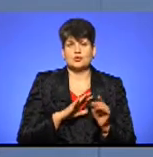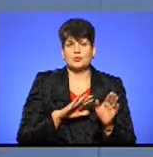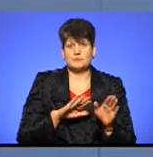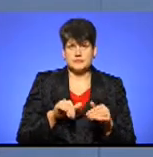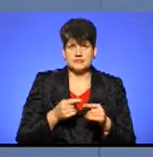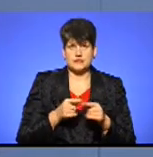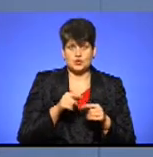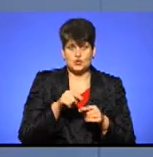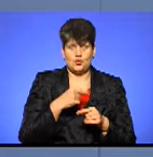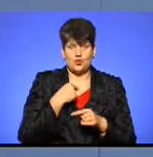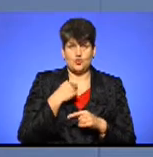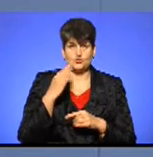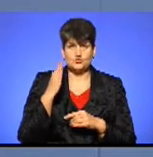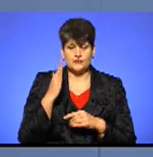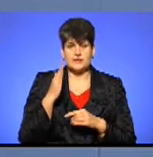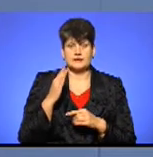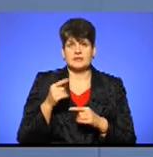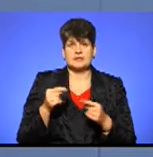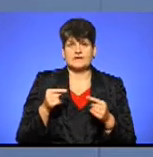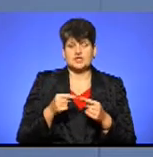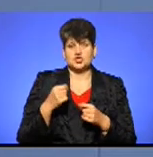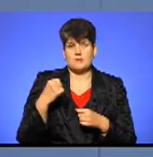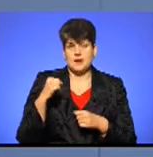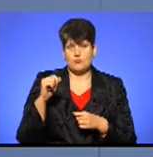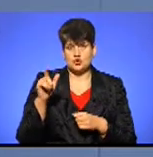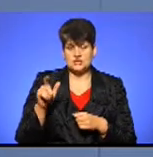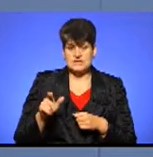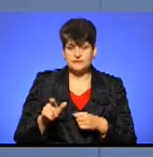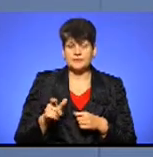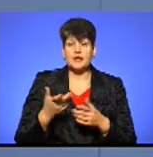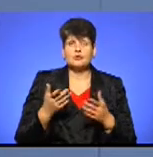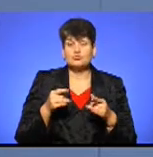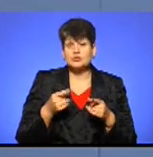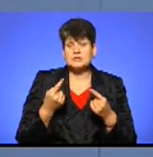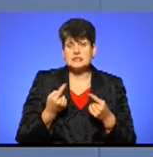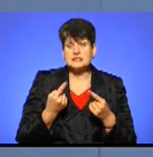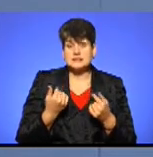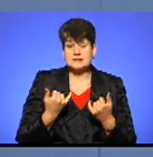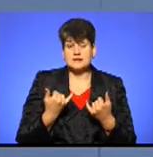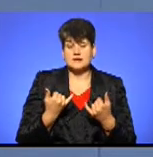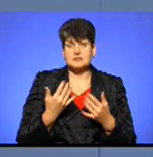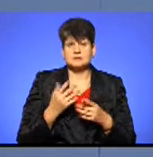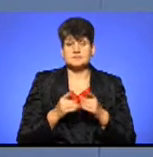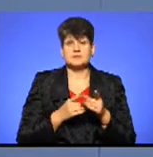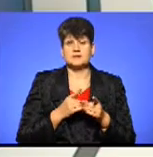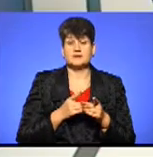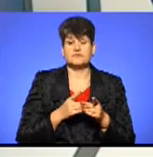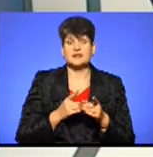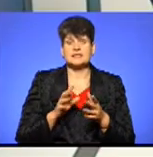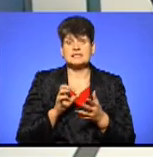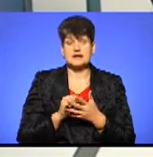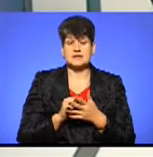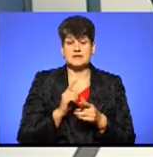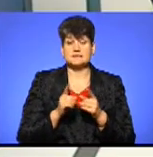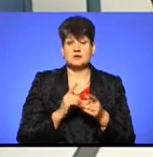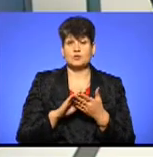голосування визначення переможців. Тому що на даний момент відкинути інші справи, знятися зміни в положення, це буде і нелогічно,